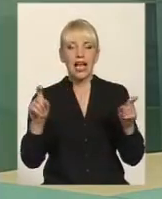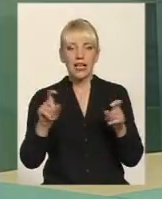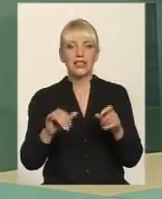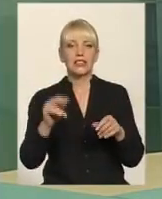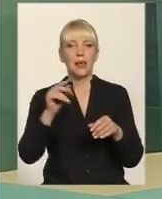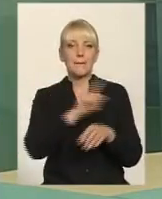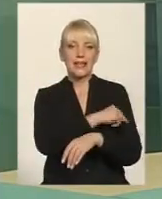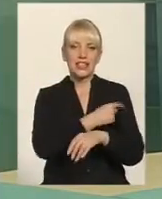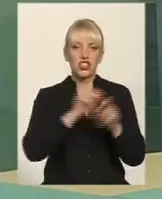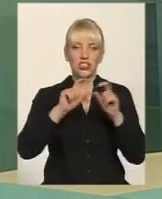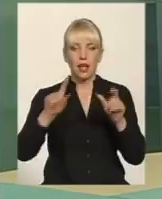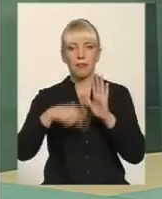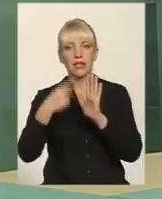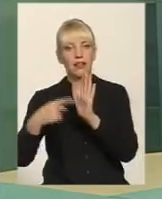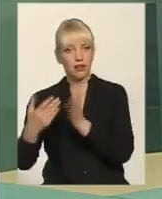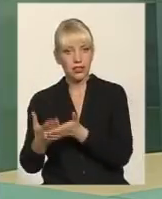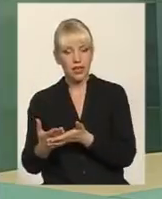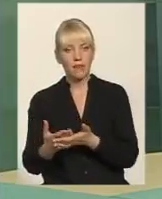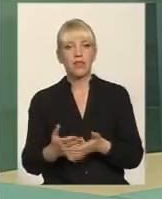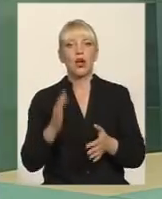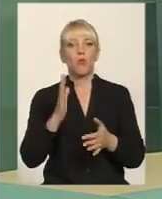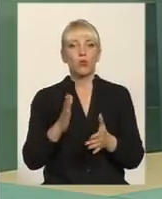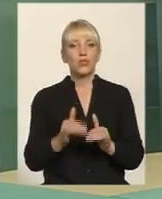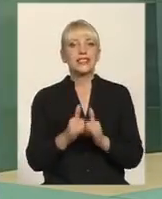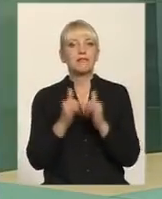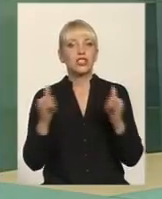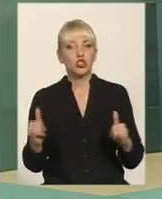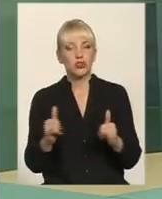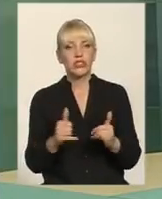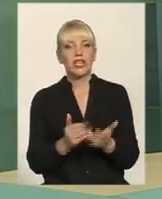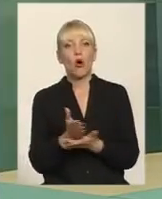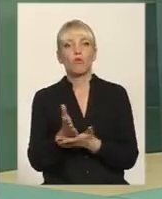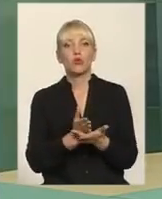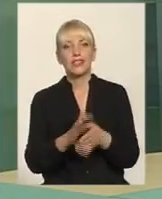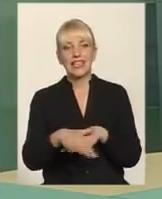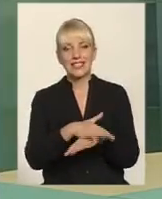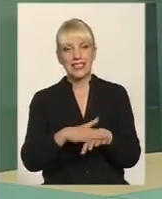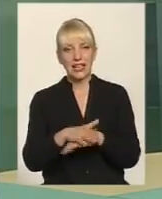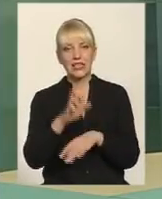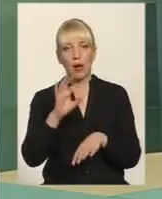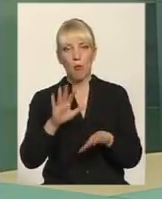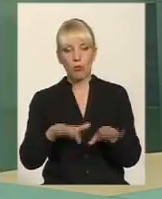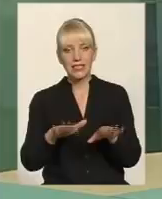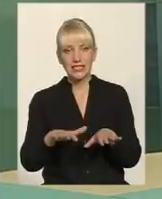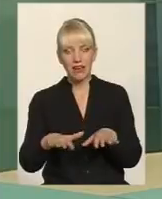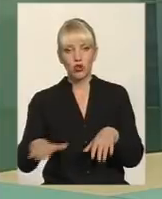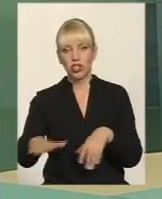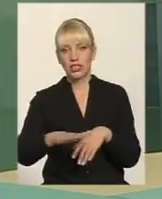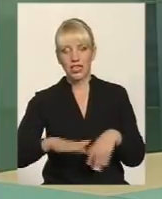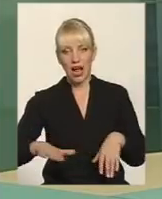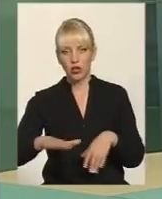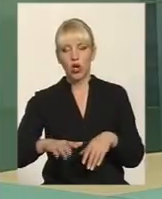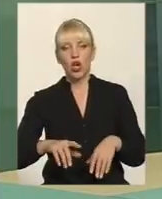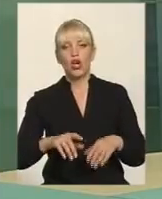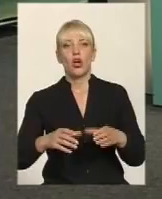буде збільшено медичне обслуговування населення, тому що в центрі територіальної громади буде відповідно розширеними